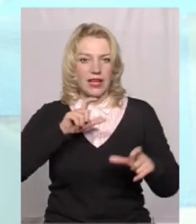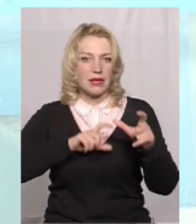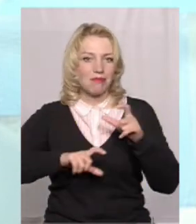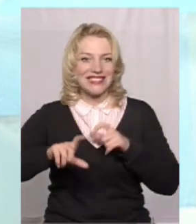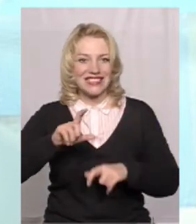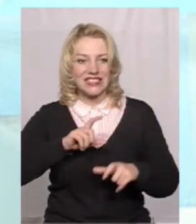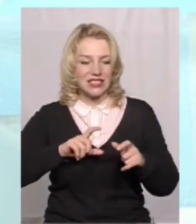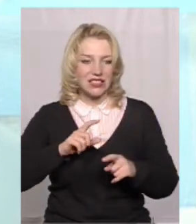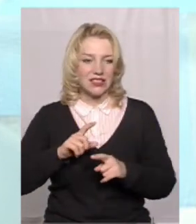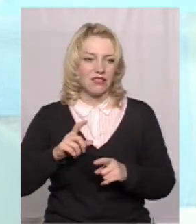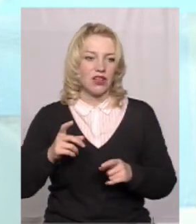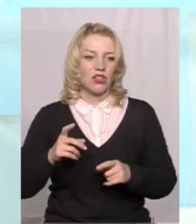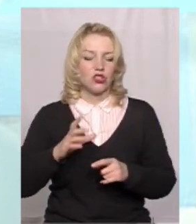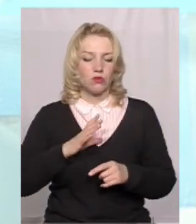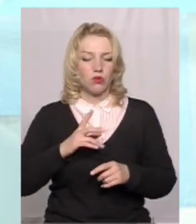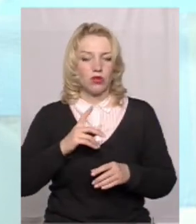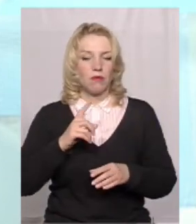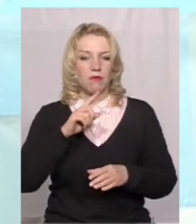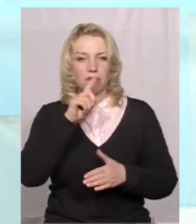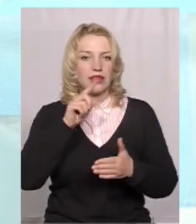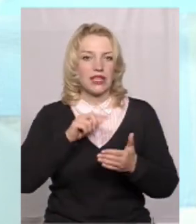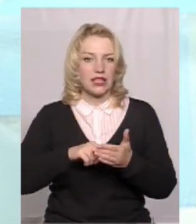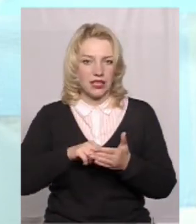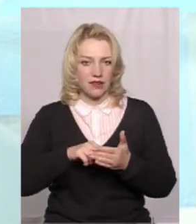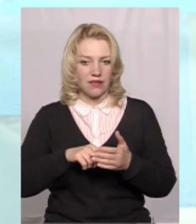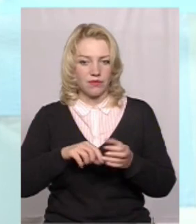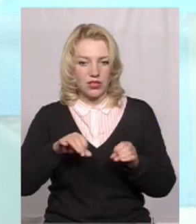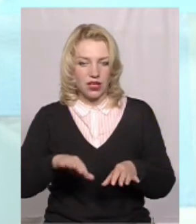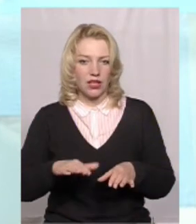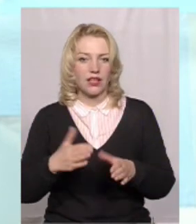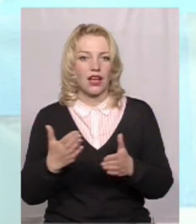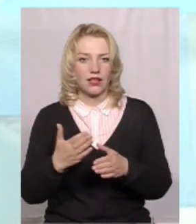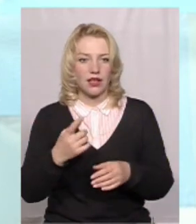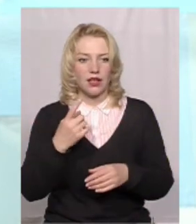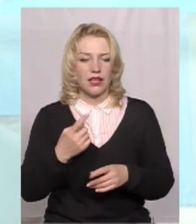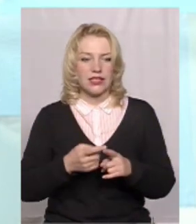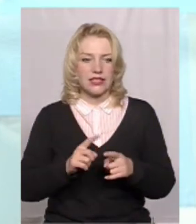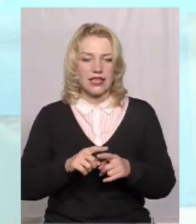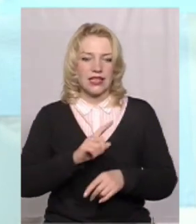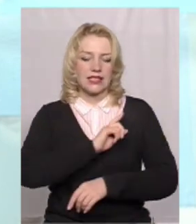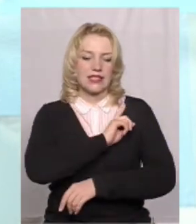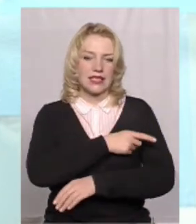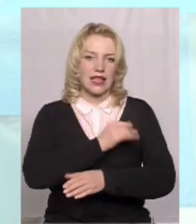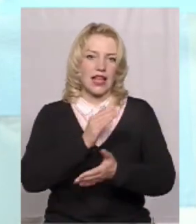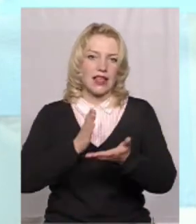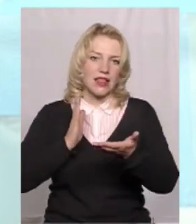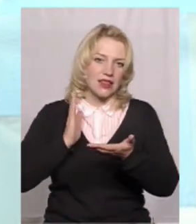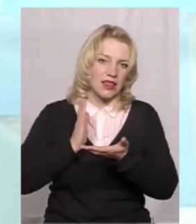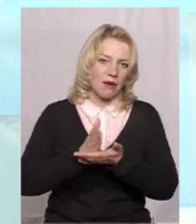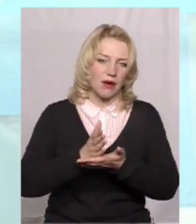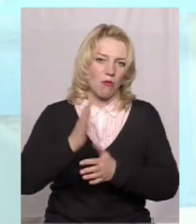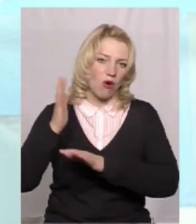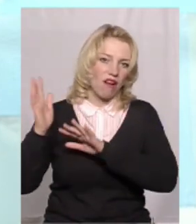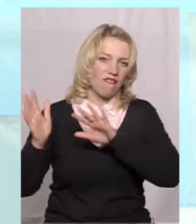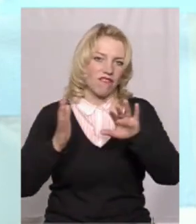враховували деякі питання. В першу чергу, це сила напрямок вітру. Дуже часто